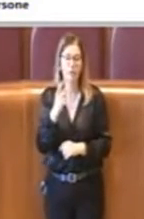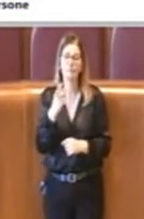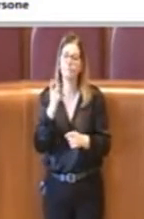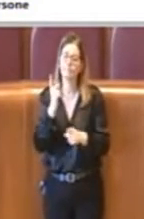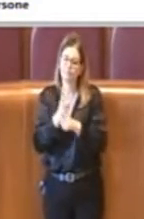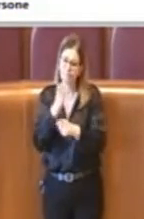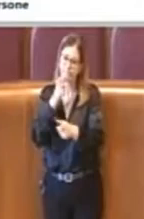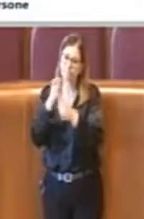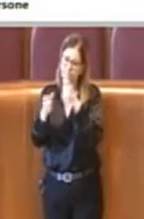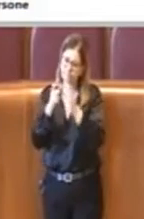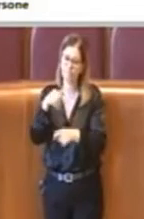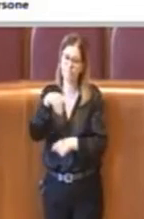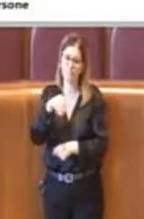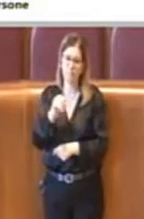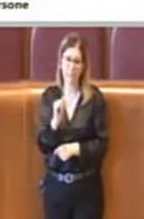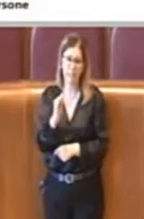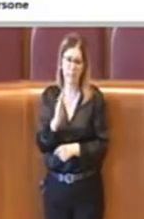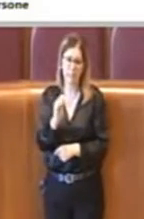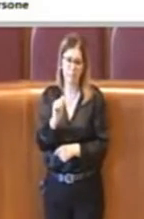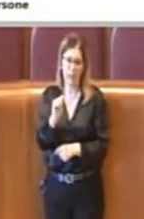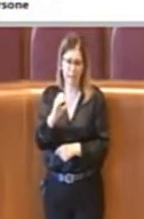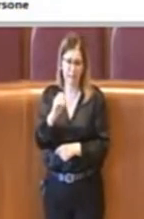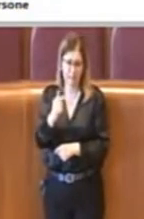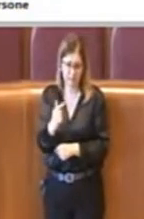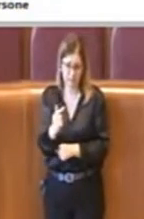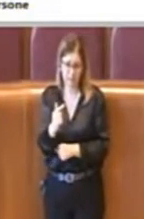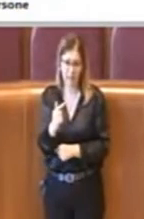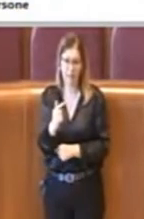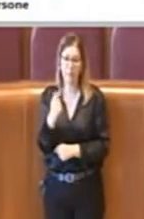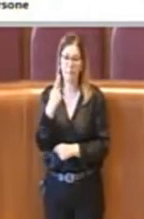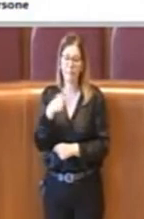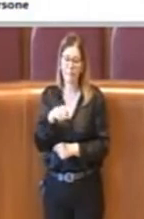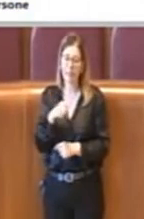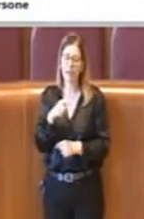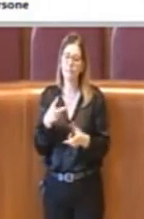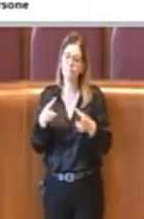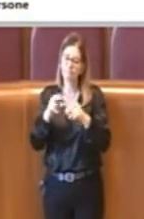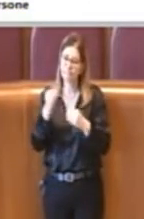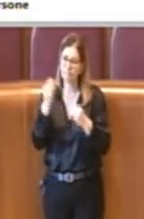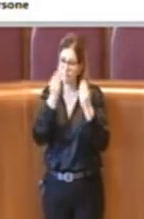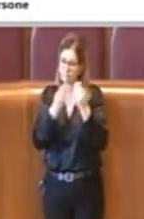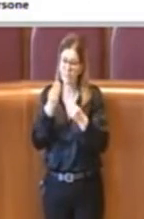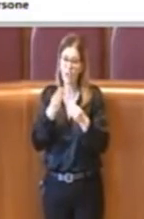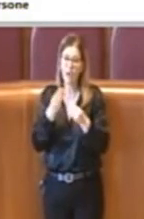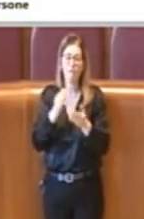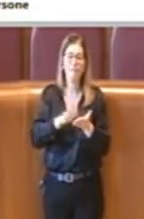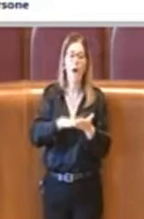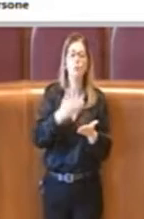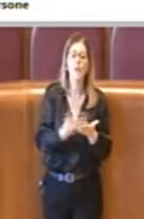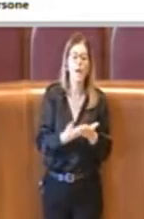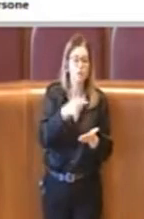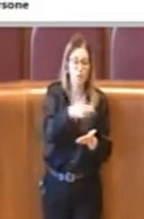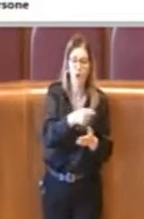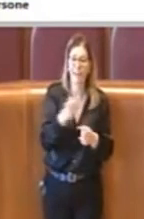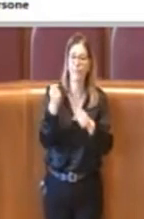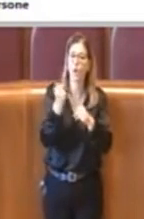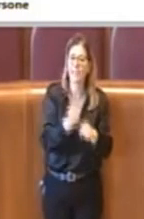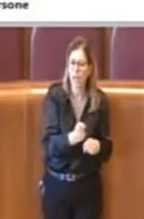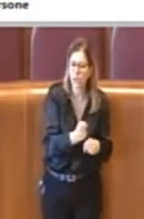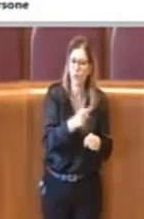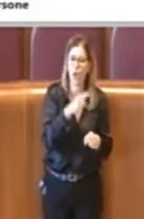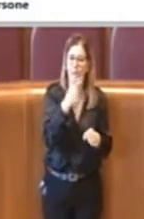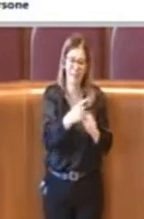il MIBACT affinché sia ripensato il metodo di valutazione delle fondazioni, gli obiettivi statuari assegnati,